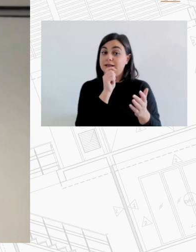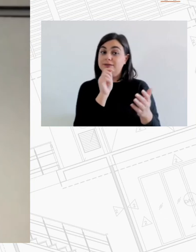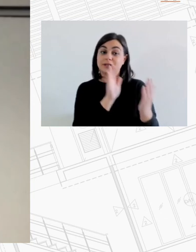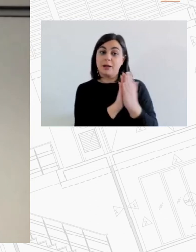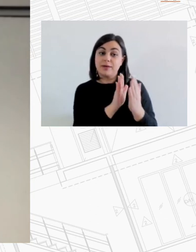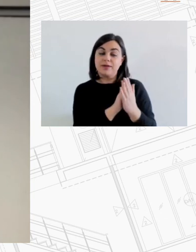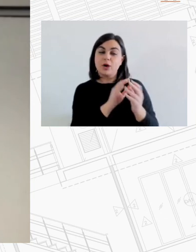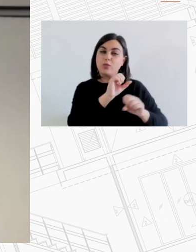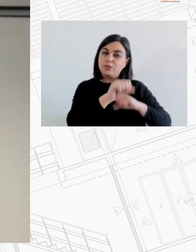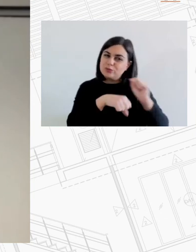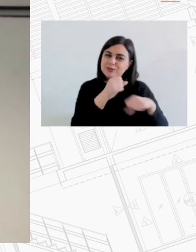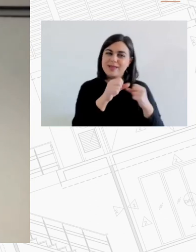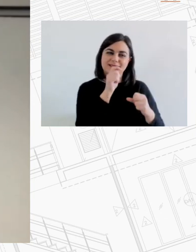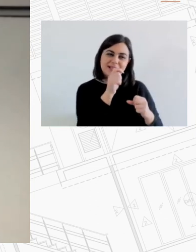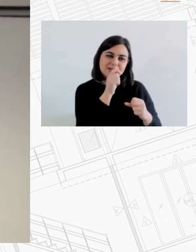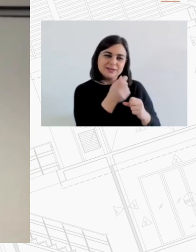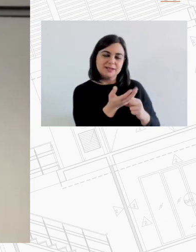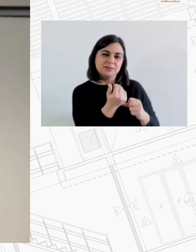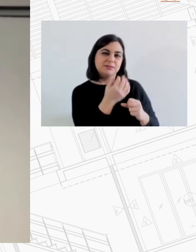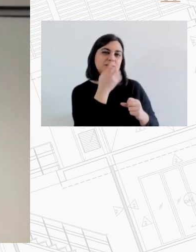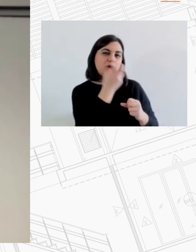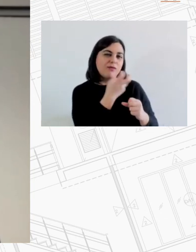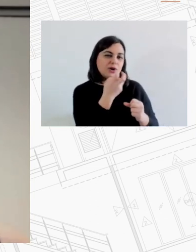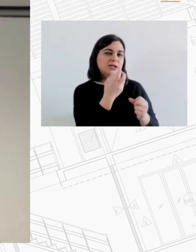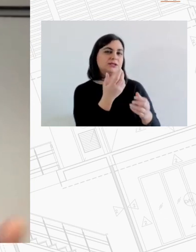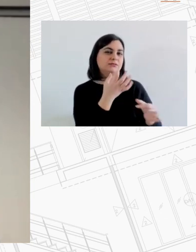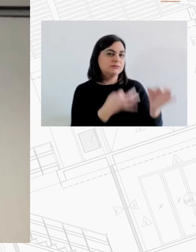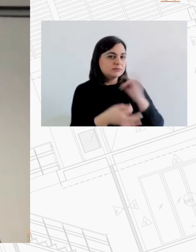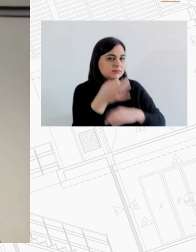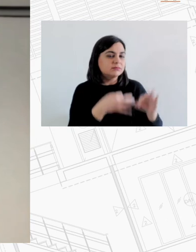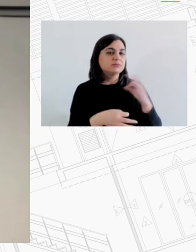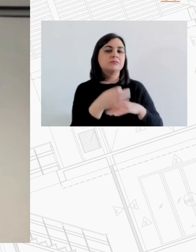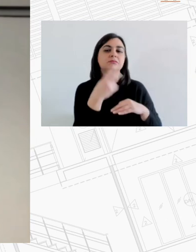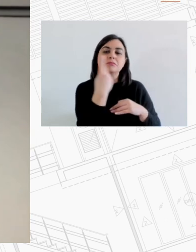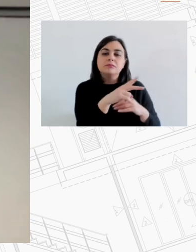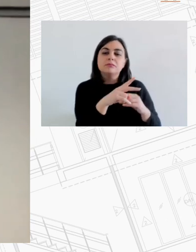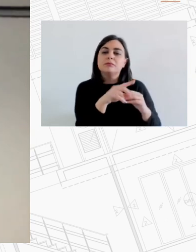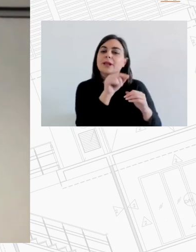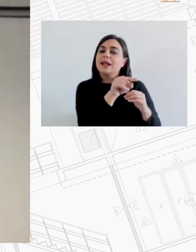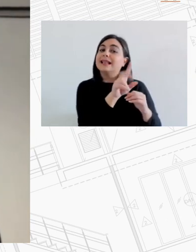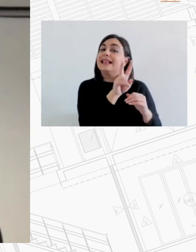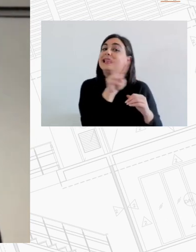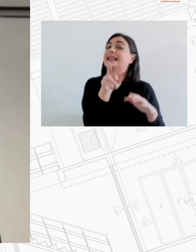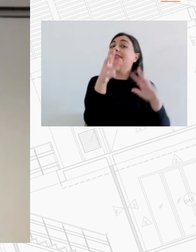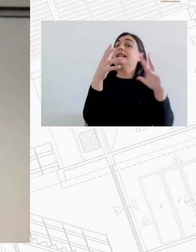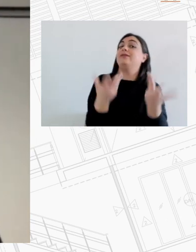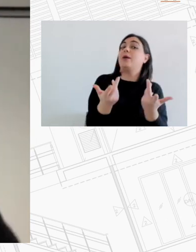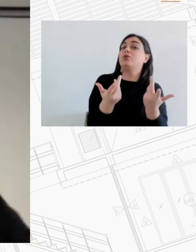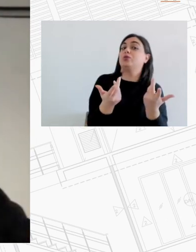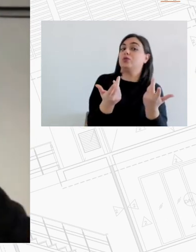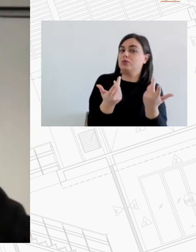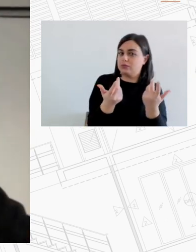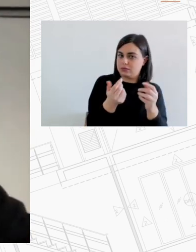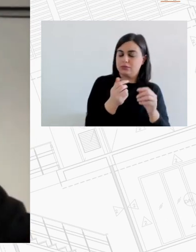προσπαθήσαμε τελευταία να αντιλήσουμε κάποια πληροφορία και να αντιληφθούμε τη δική τους εκδοχή για την εικόνα σε σχέση με μια σειρά αποζητήματα